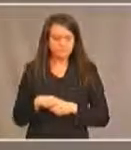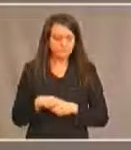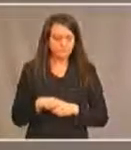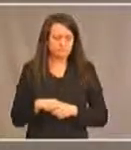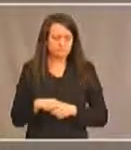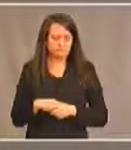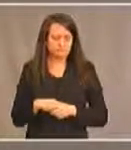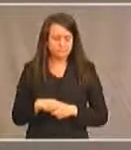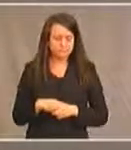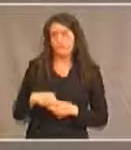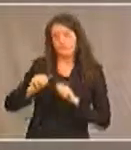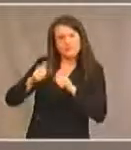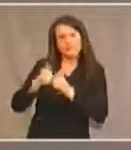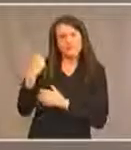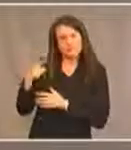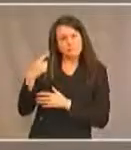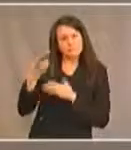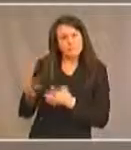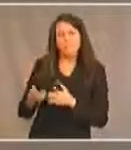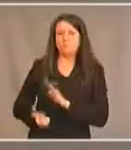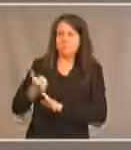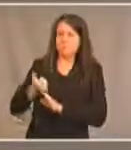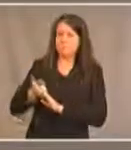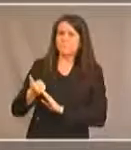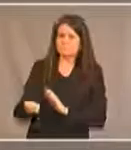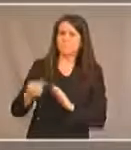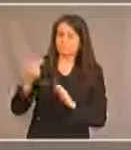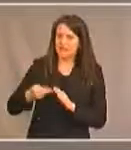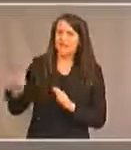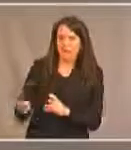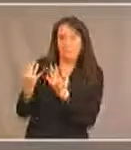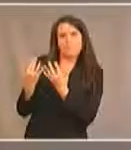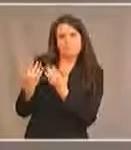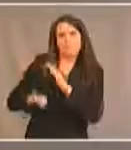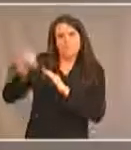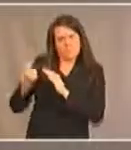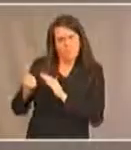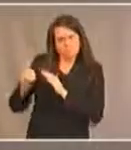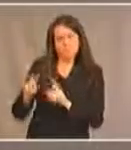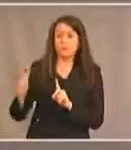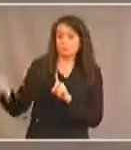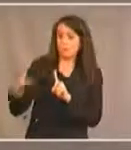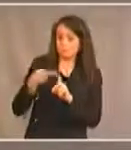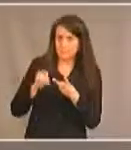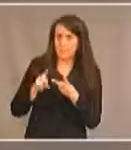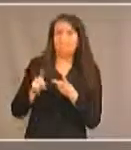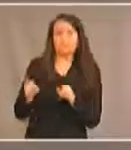à cause du taux plus élevé de handicap chez les Autochtones. Deuxièmement, des